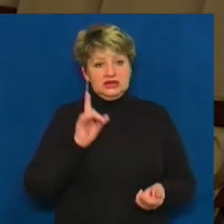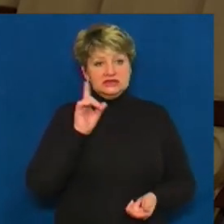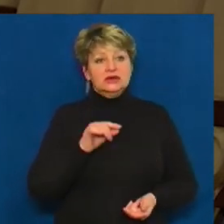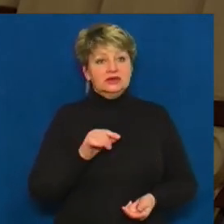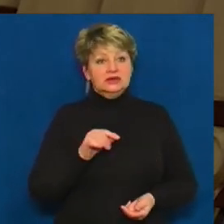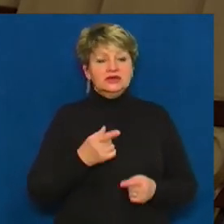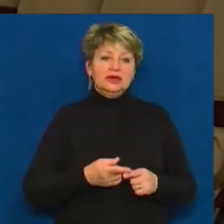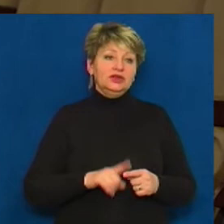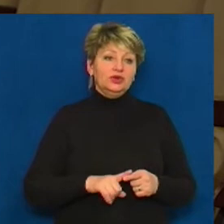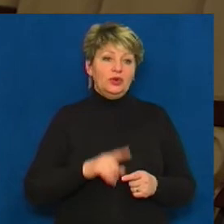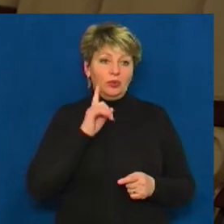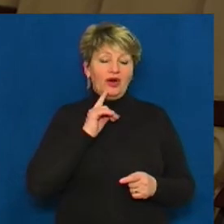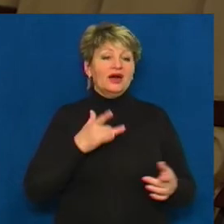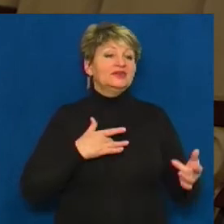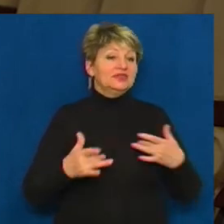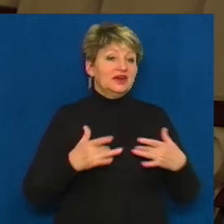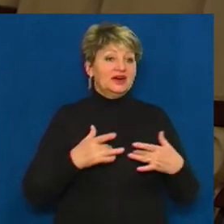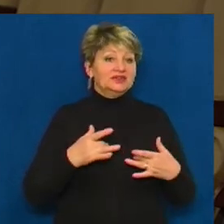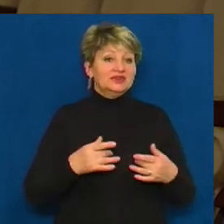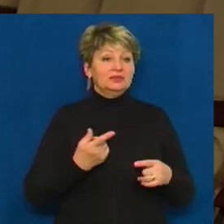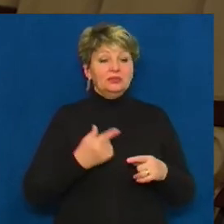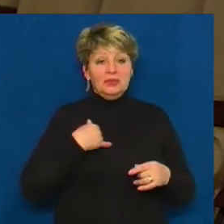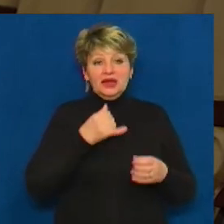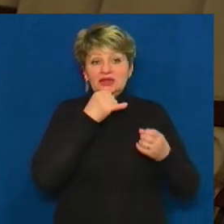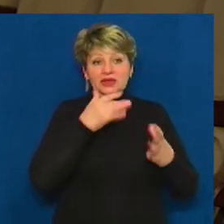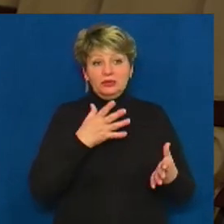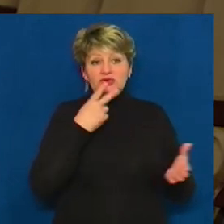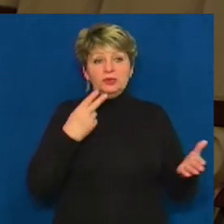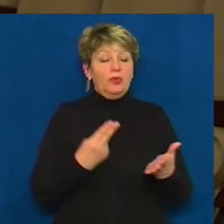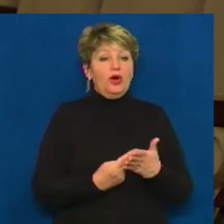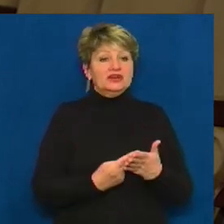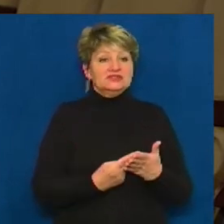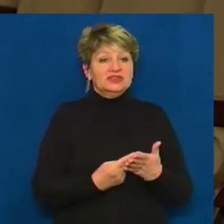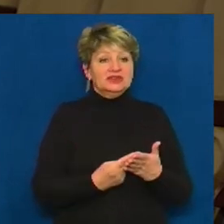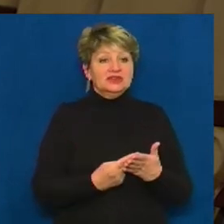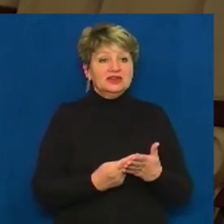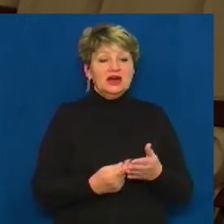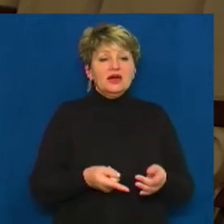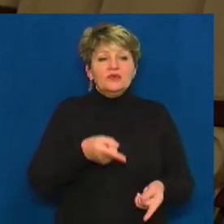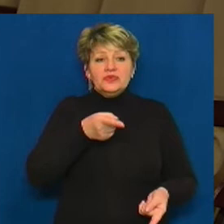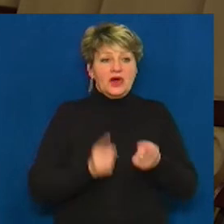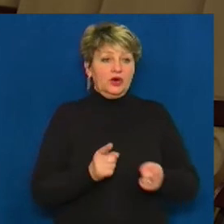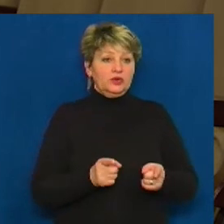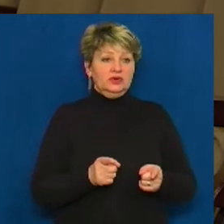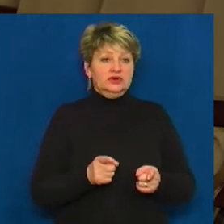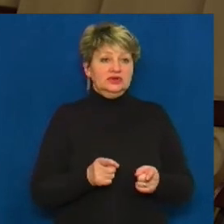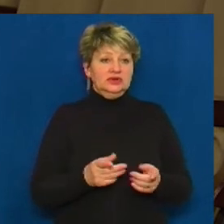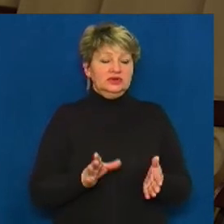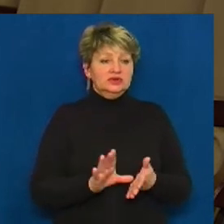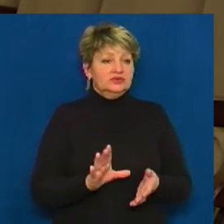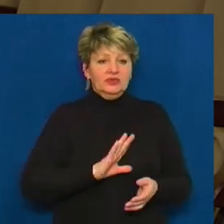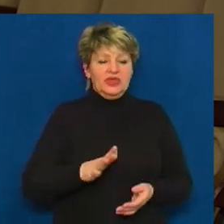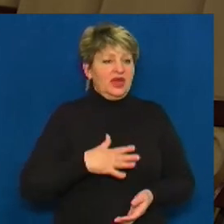так, ну театр є театр, ми не можемо показувати таку, ну як, натуральний такий, натуралізм такий